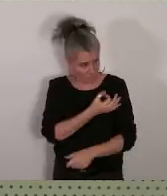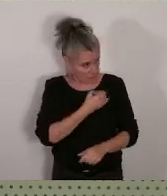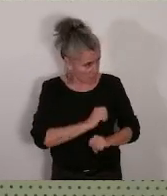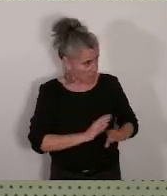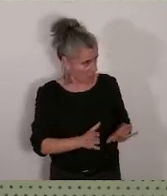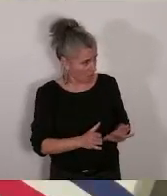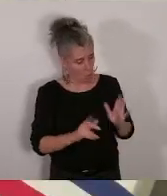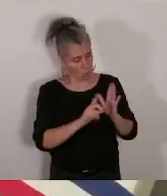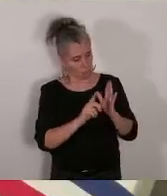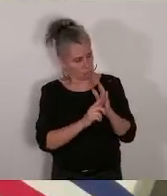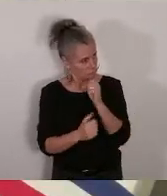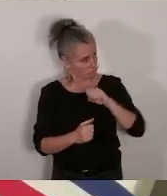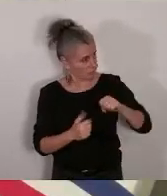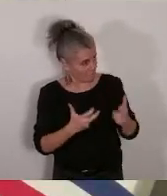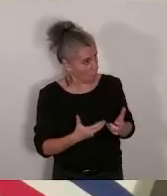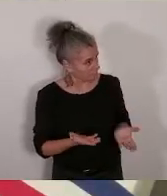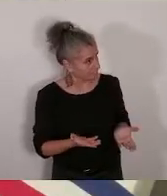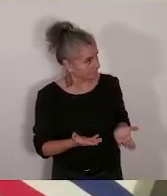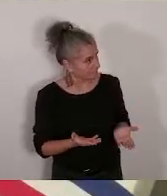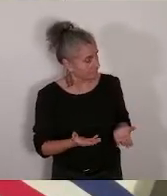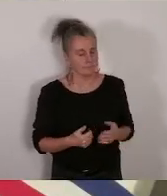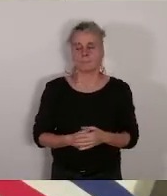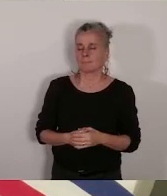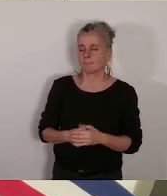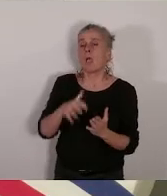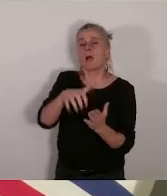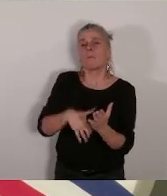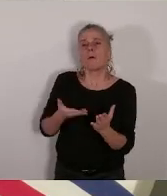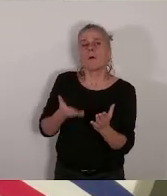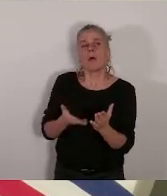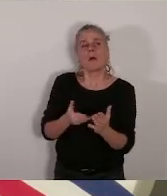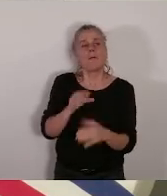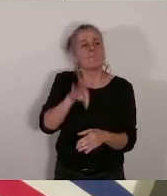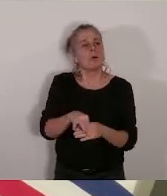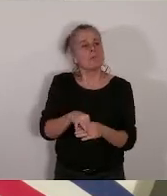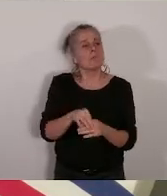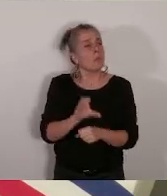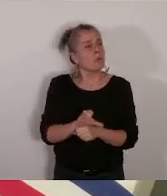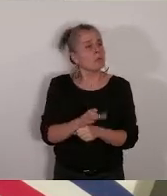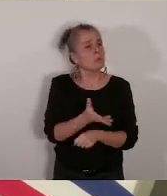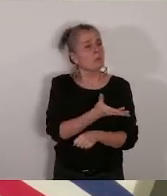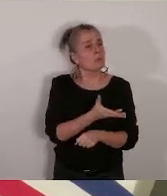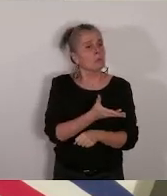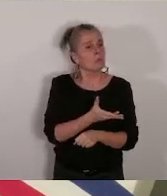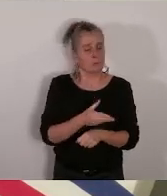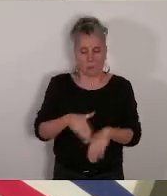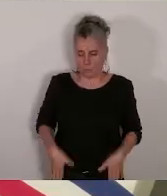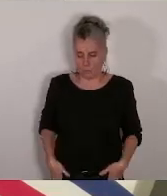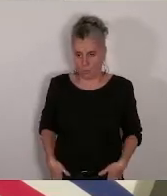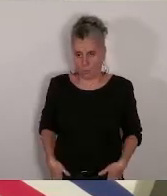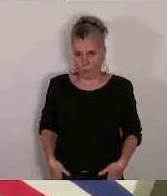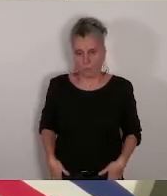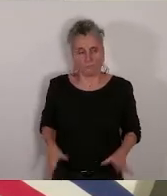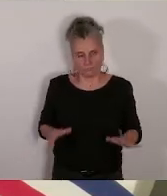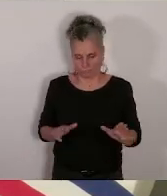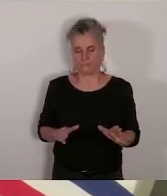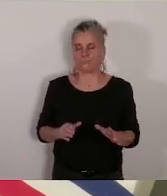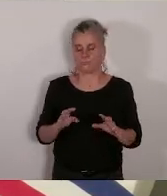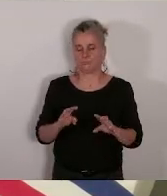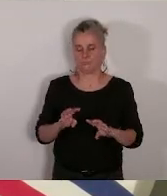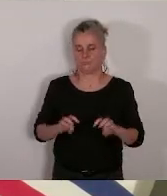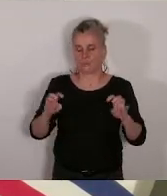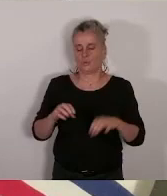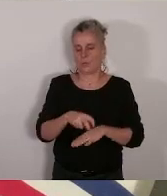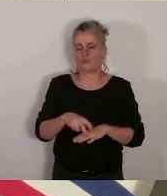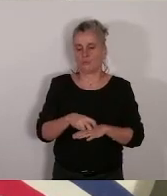y a-t-il des contres ce rapport des abstentions avis favorable du conseil le